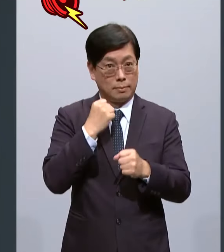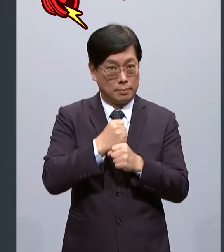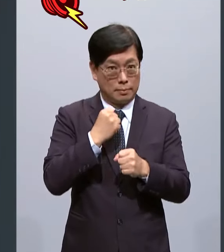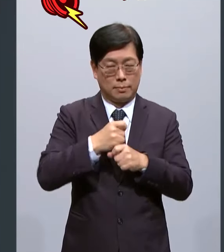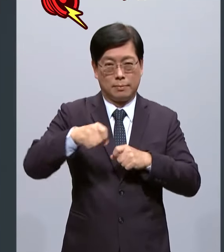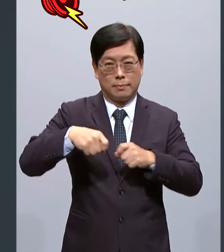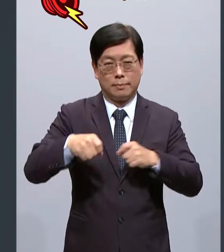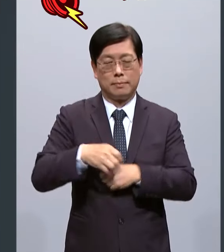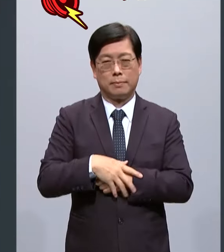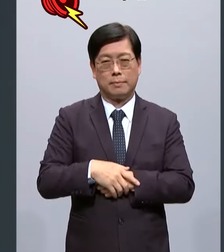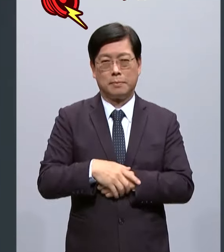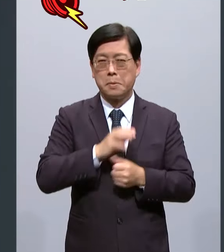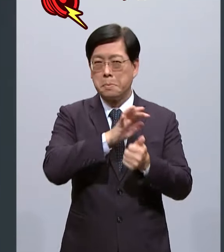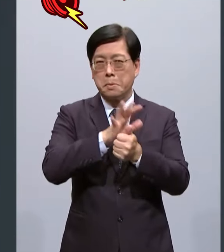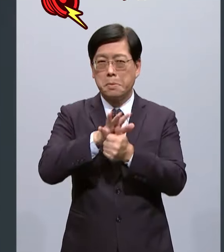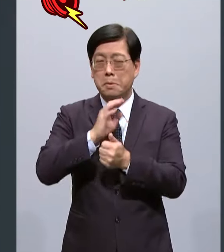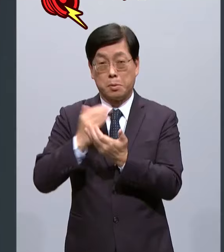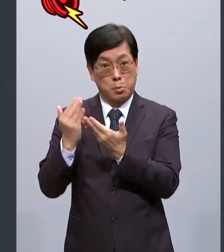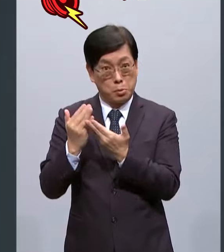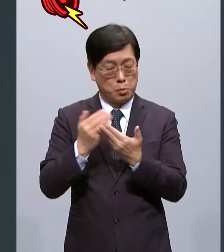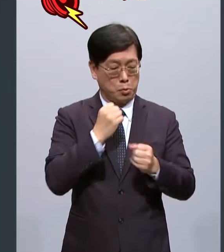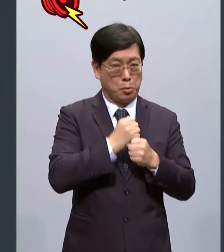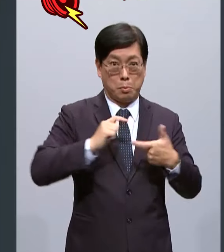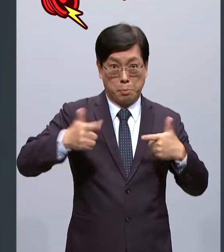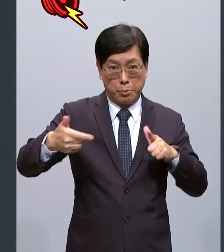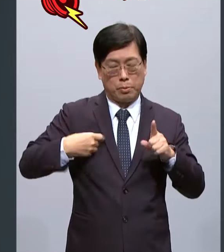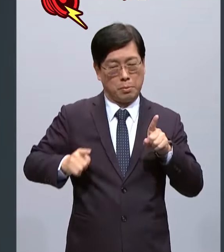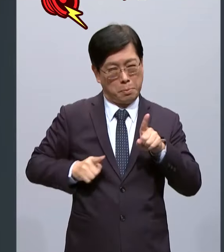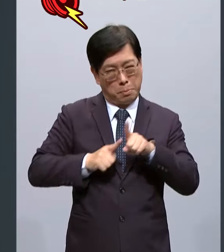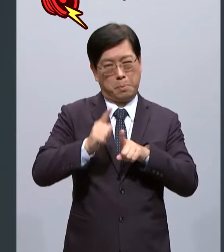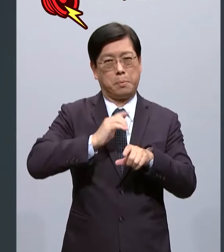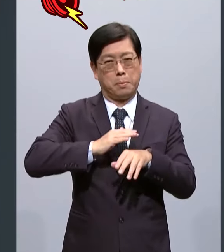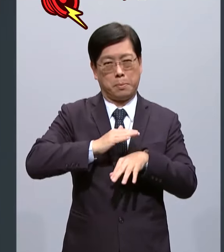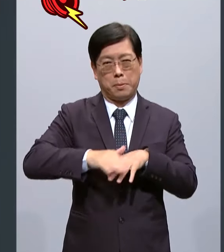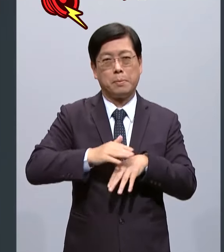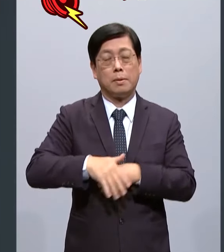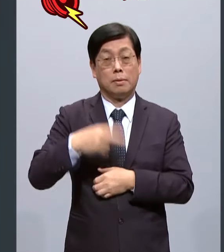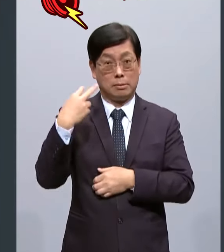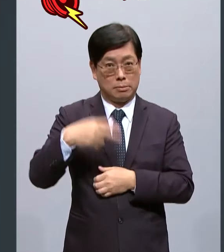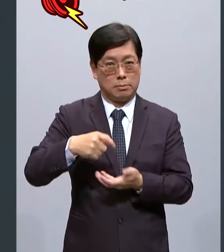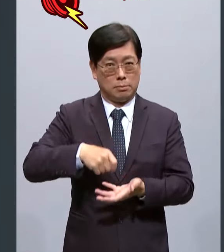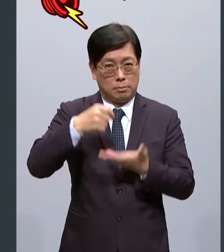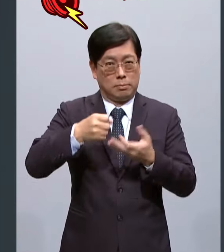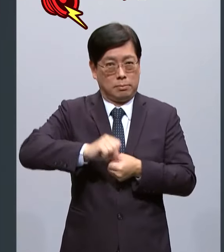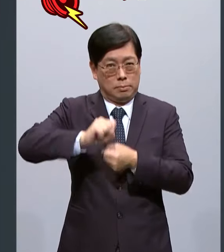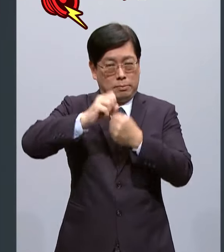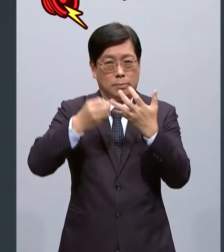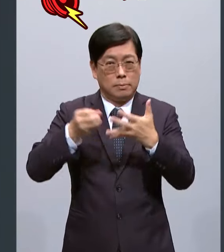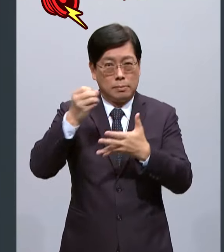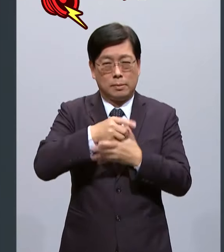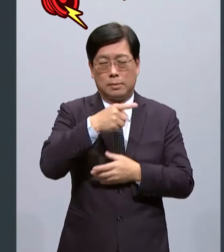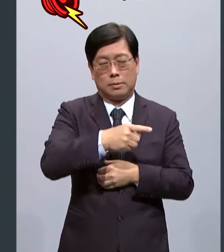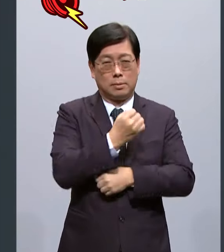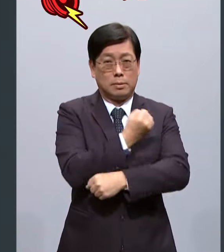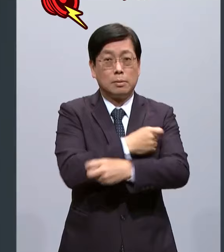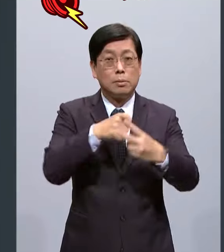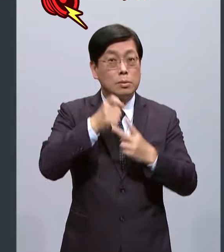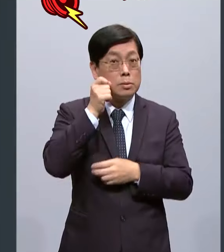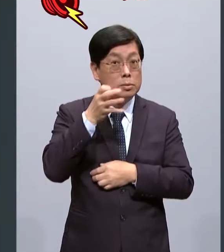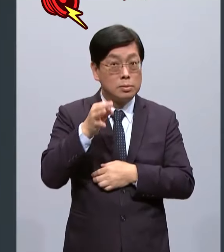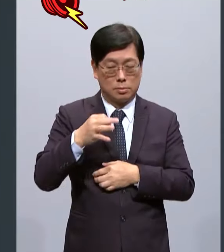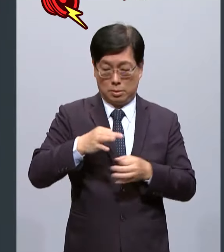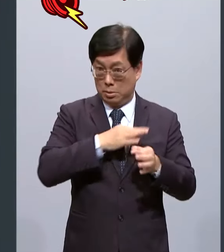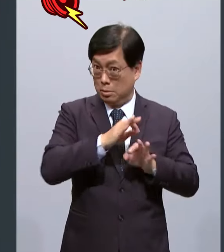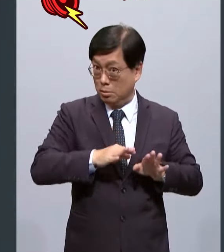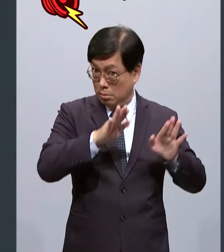方案来解决学用落差的问题第三必须要提高劳工的薪水除了发展